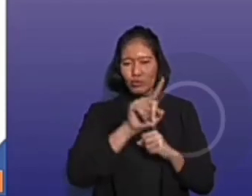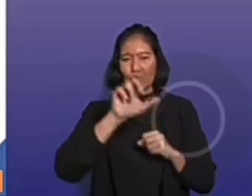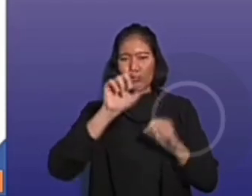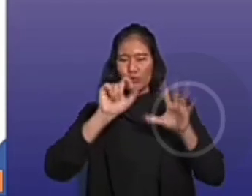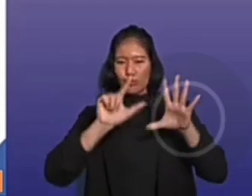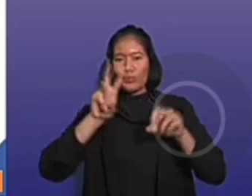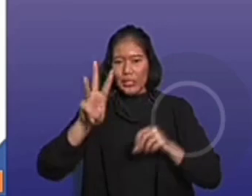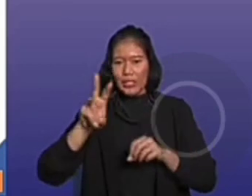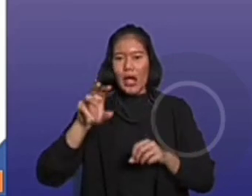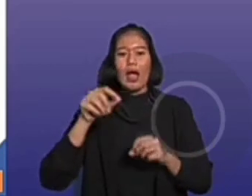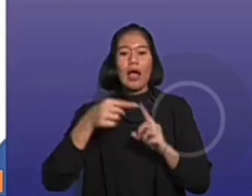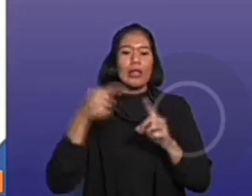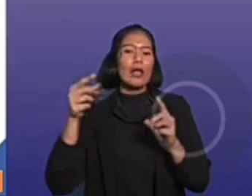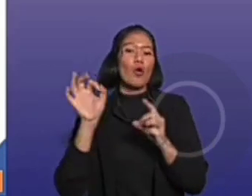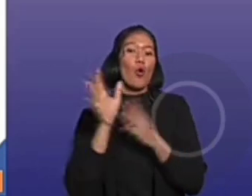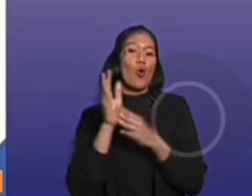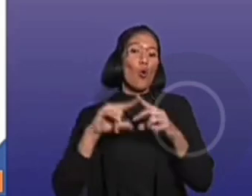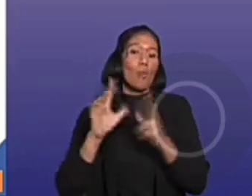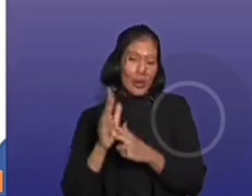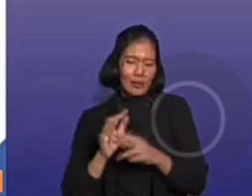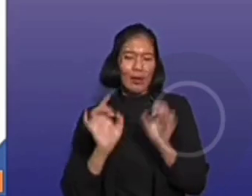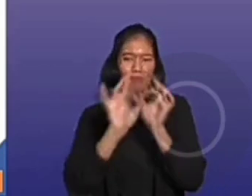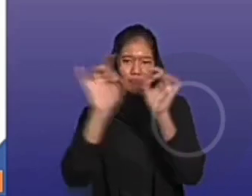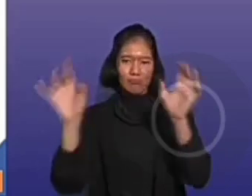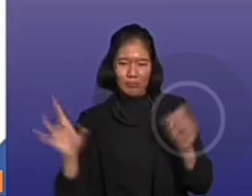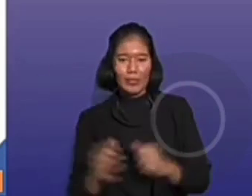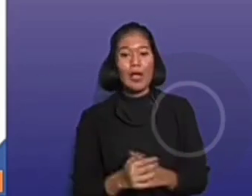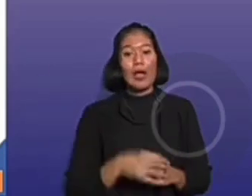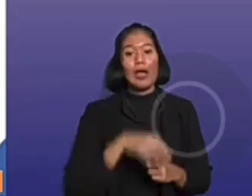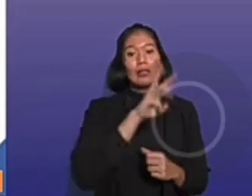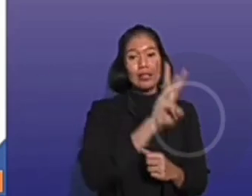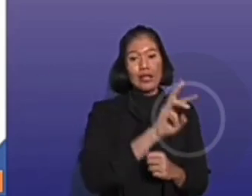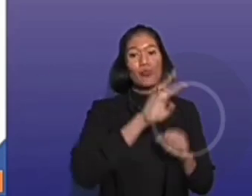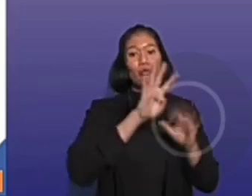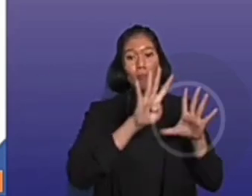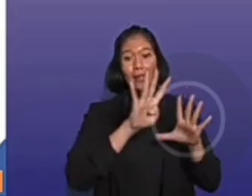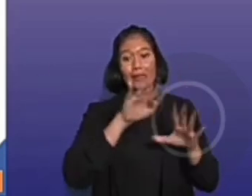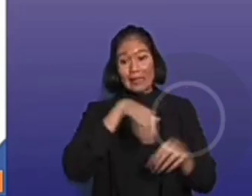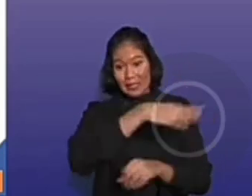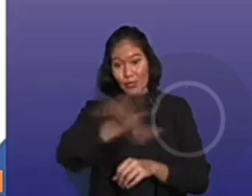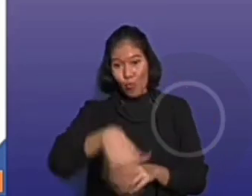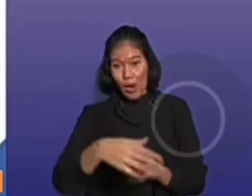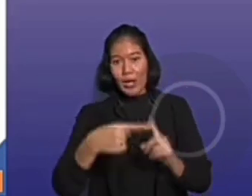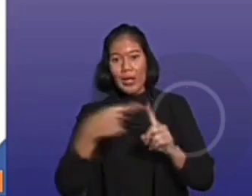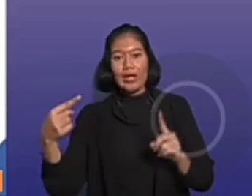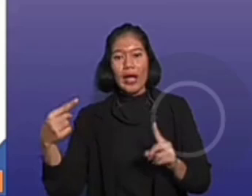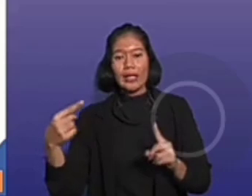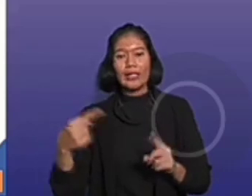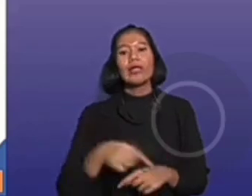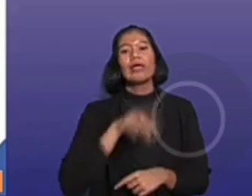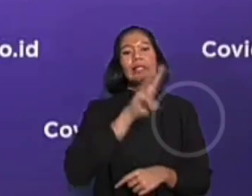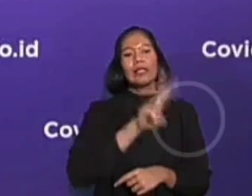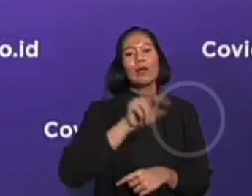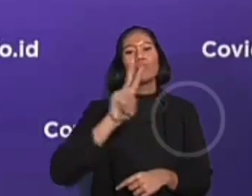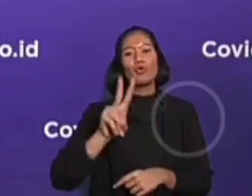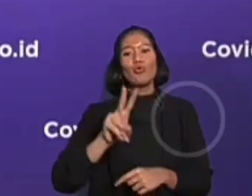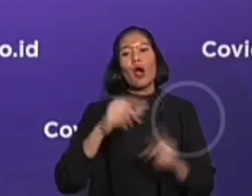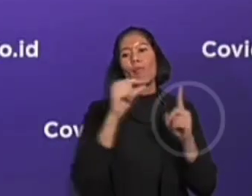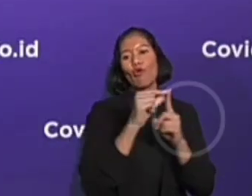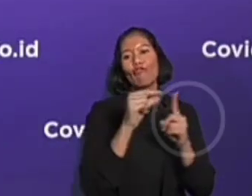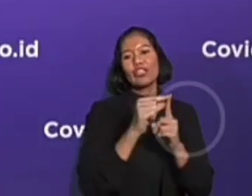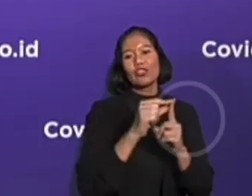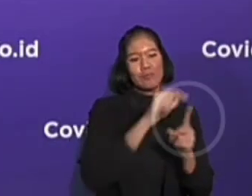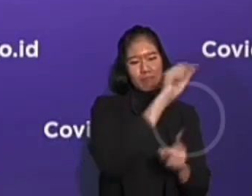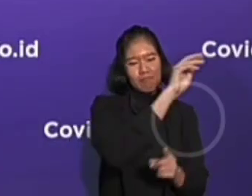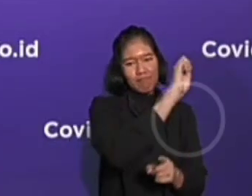lainnya. Dan 34.300 PMI tersebut berasal dari 32 provinsi daerah asal